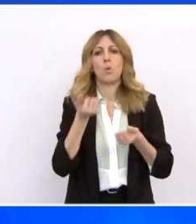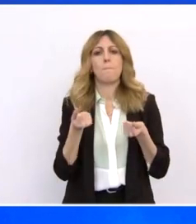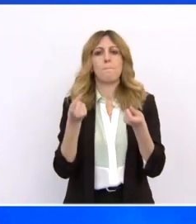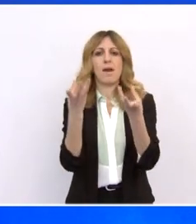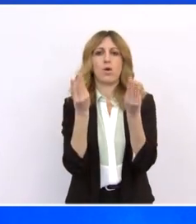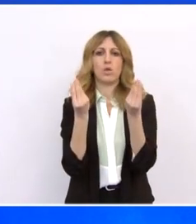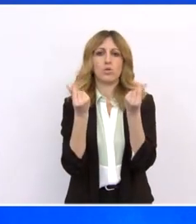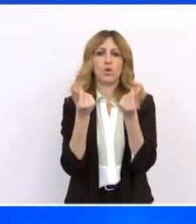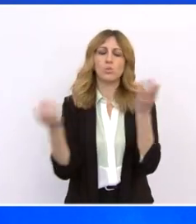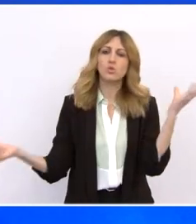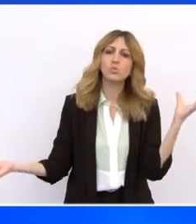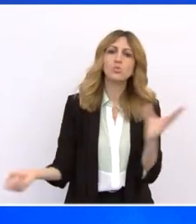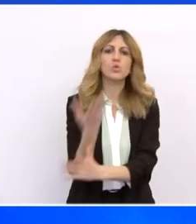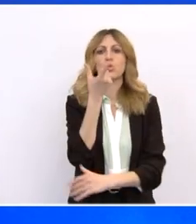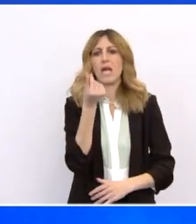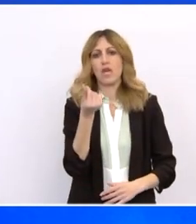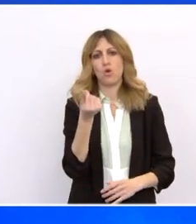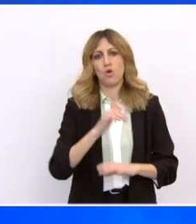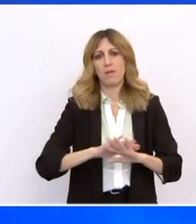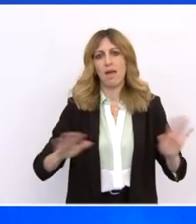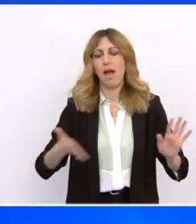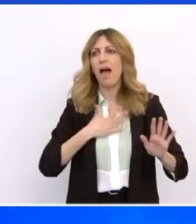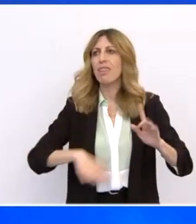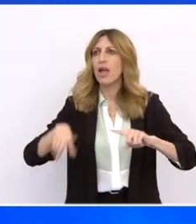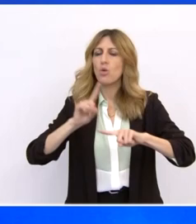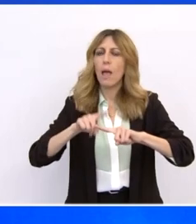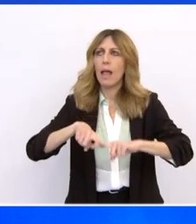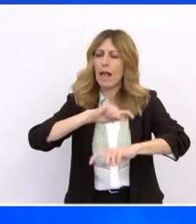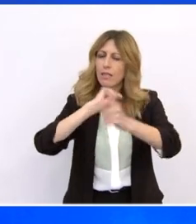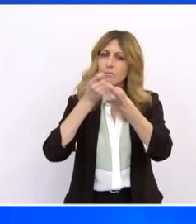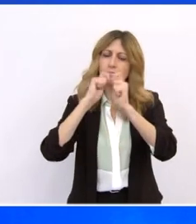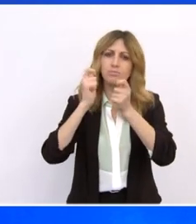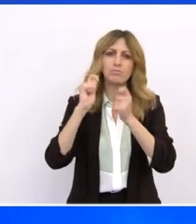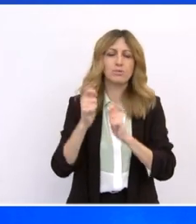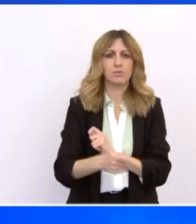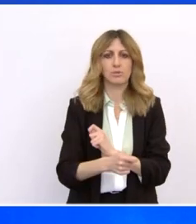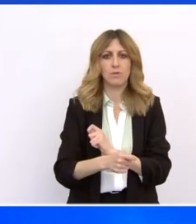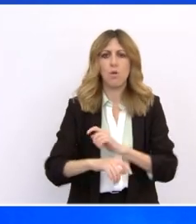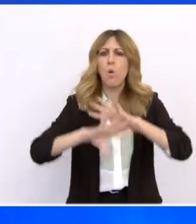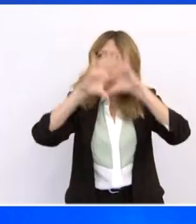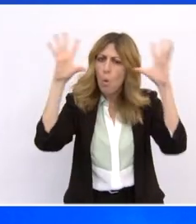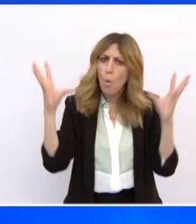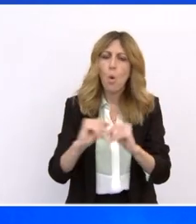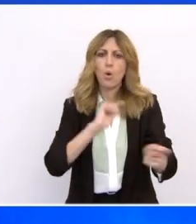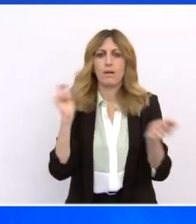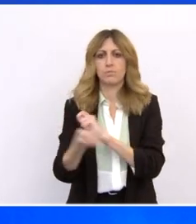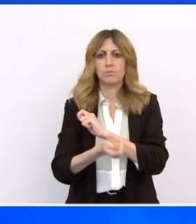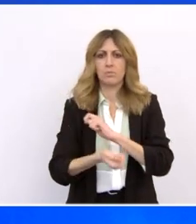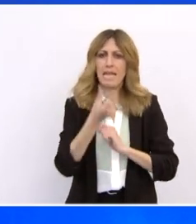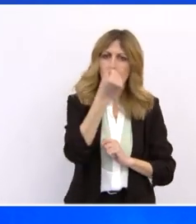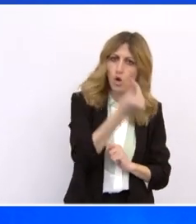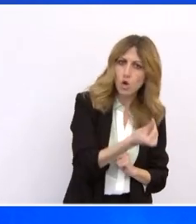λειτουργεί αυτή η χώρα, φιλοδοξεί να οδηγήσει την Ελλάδα οικονομία, κοινωνία και θεσμούς σε μια νέα εποχή.